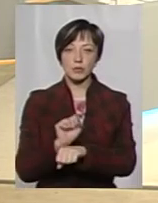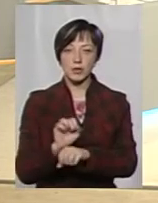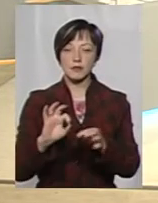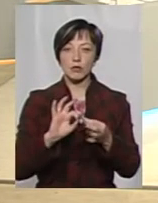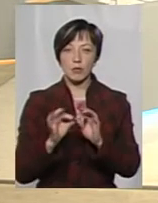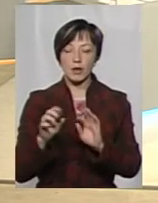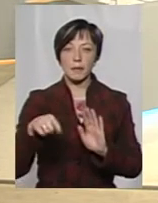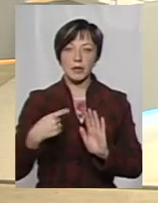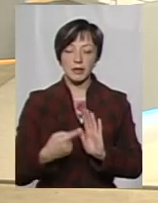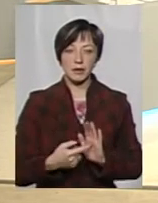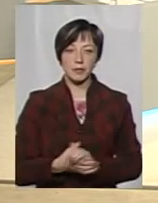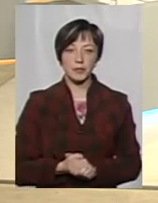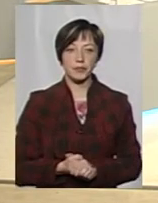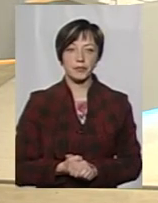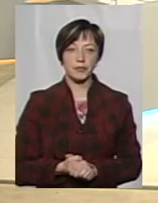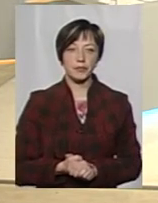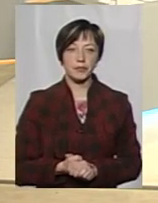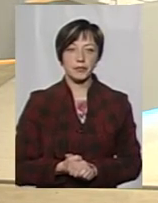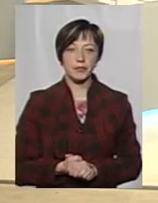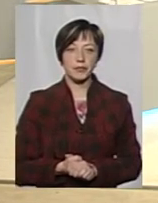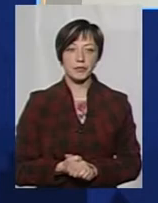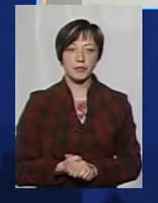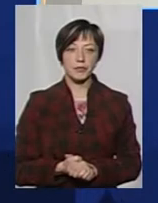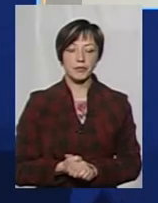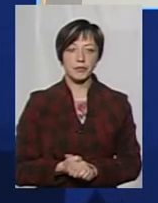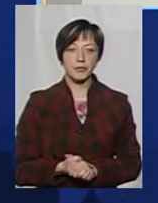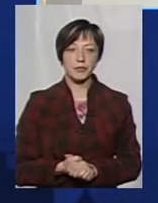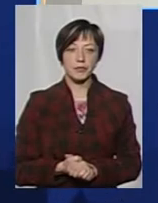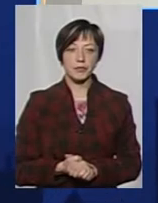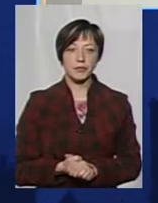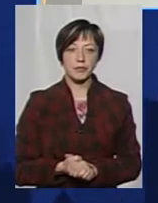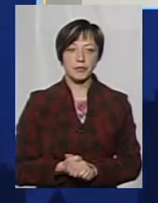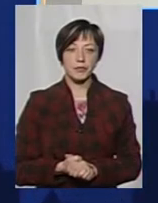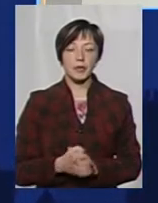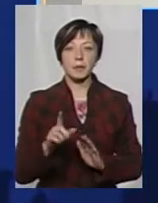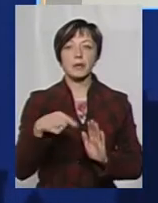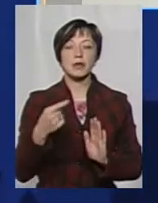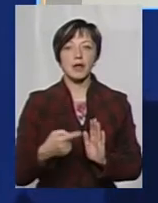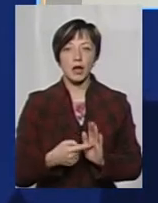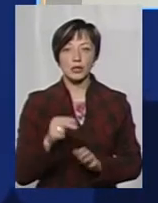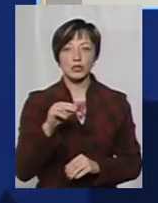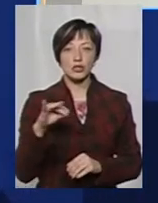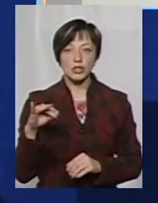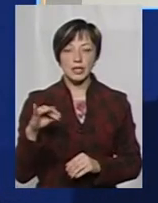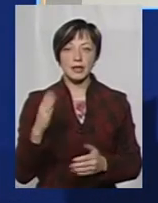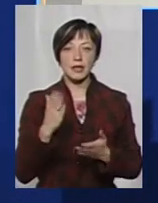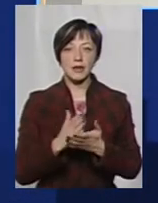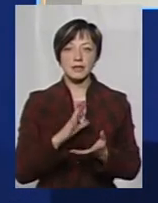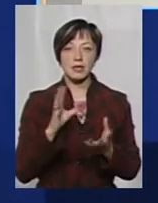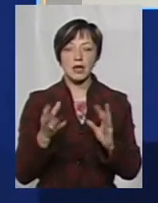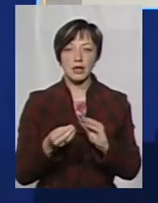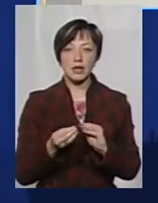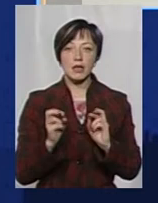сформулювати питання до пана Сергія Михайловича. Чи є взагалі,